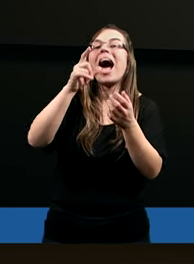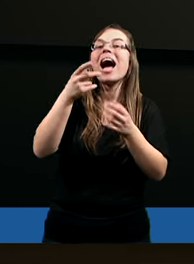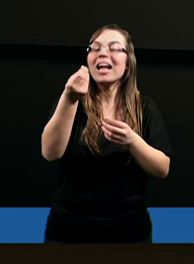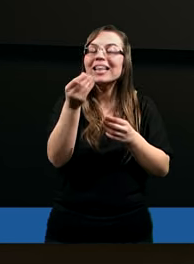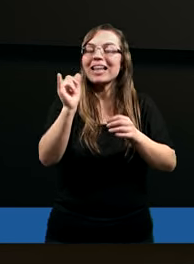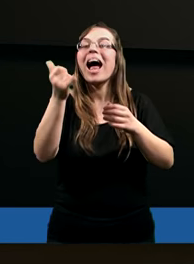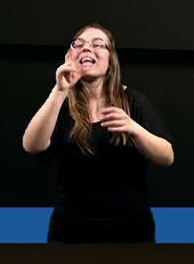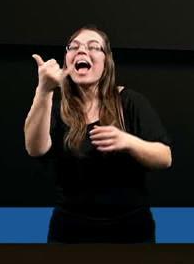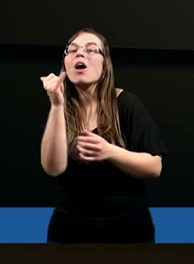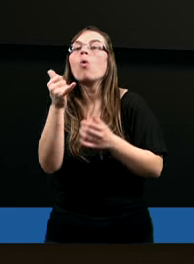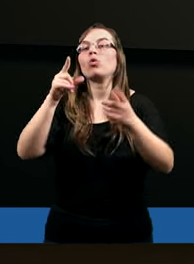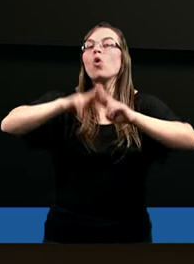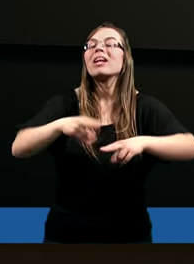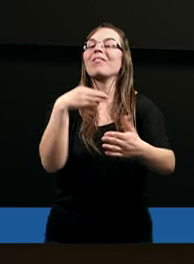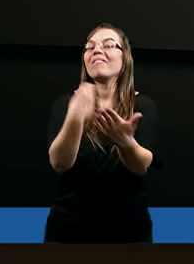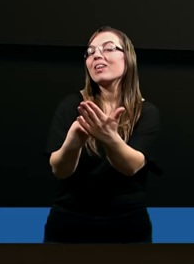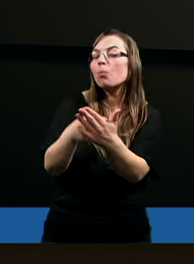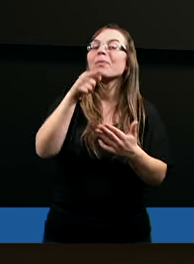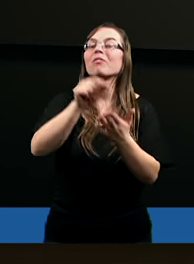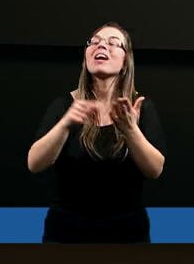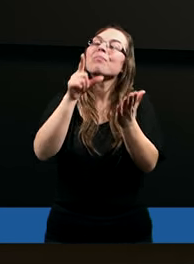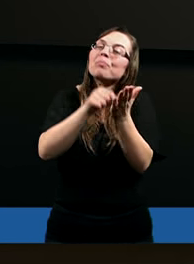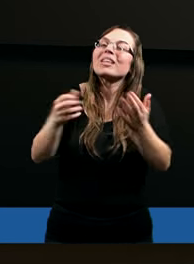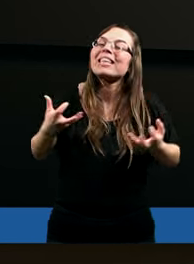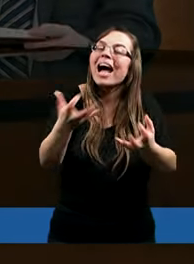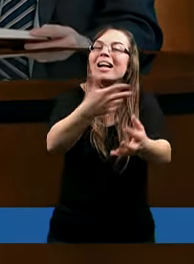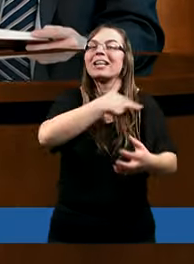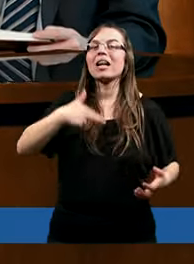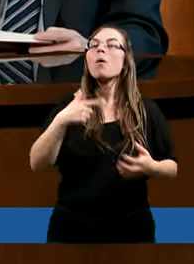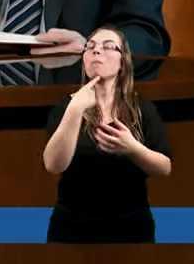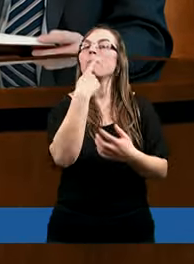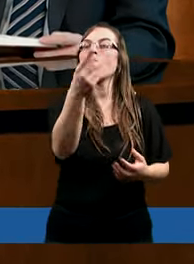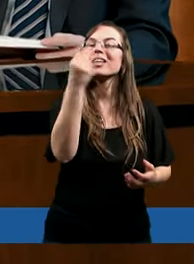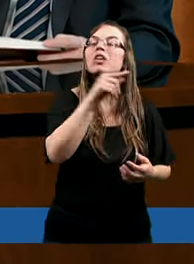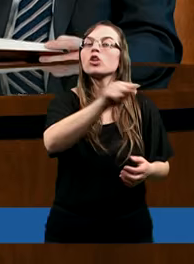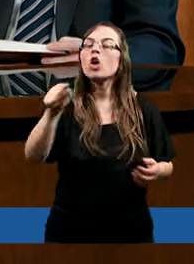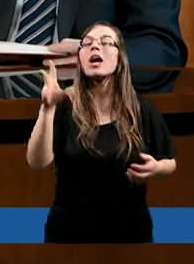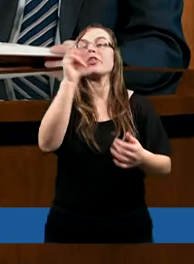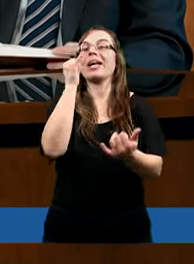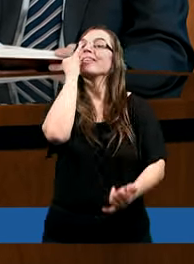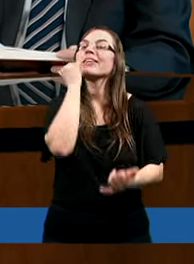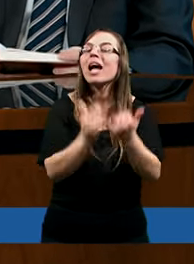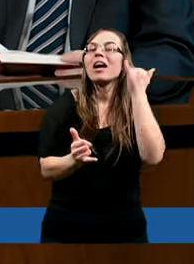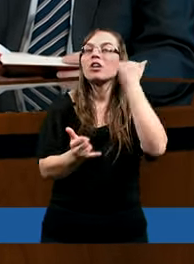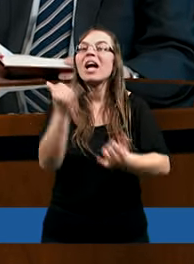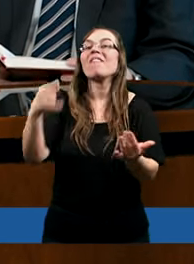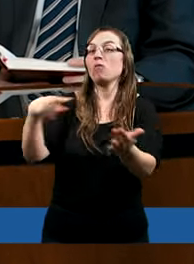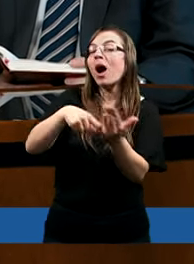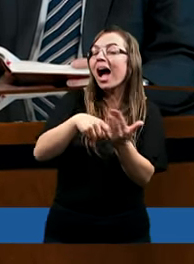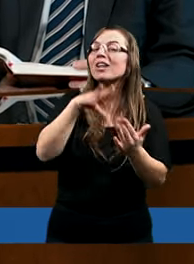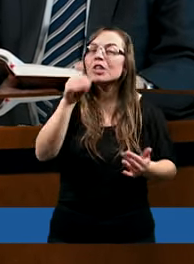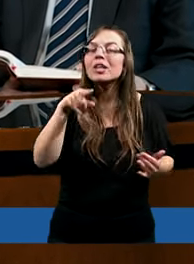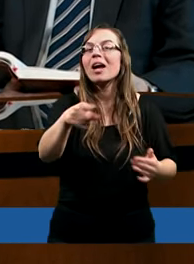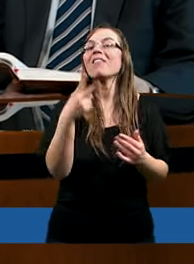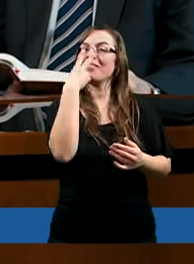zostaliśmy wykupieni. Co pisze Piotr na ten temat? Ja może powiem jeszcze to, że jeżeli właśnie